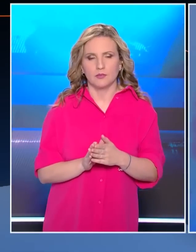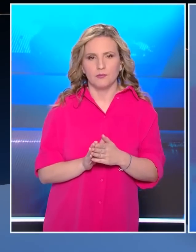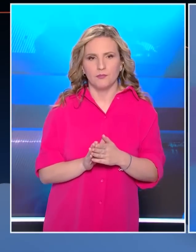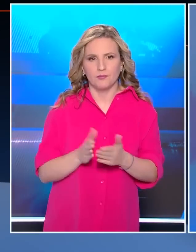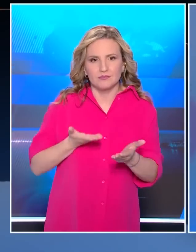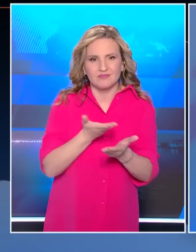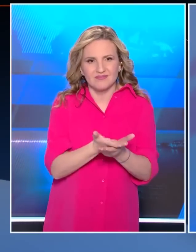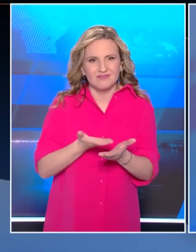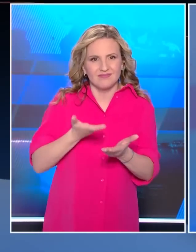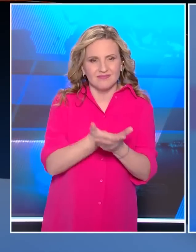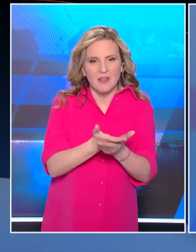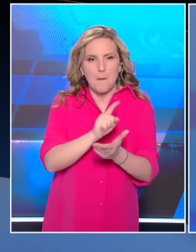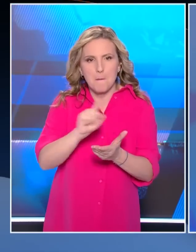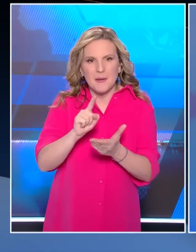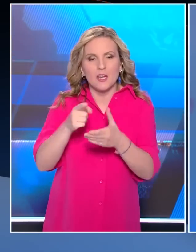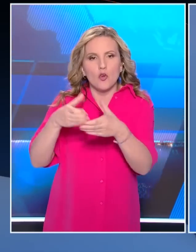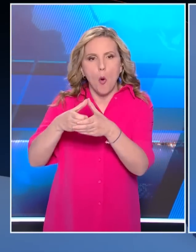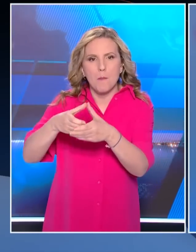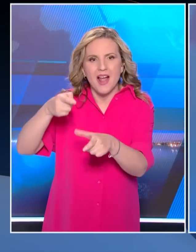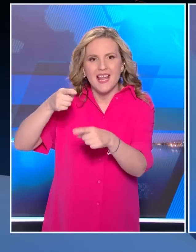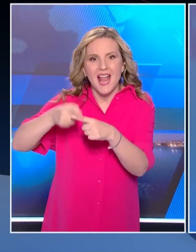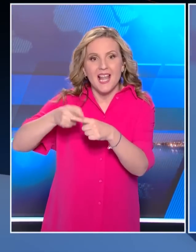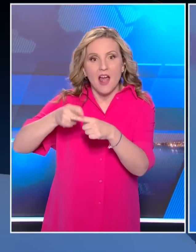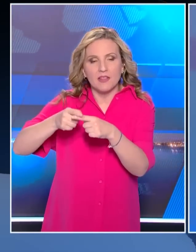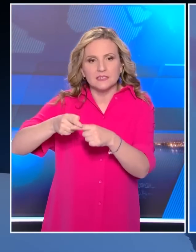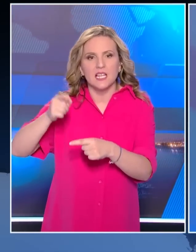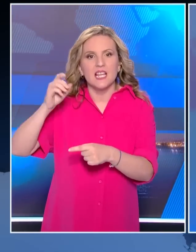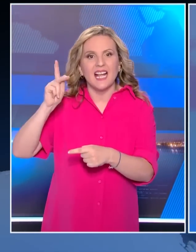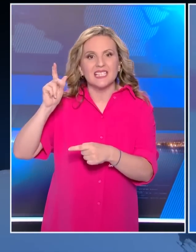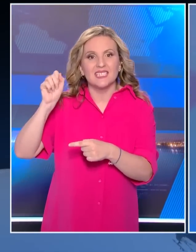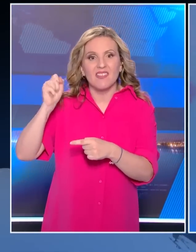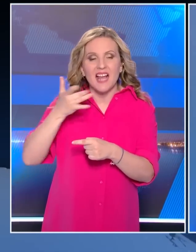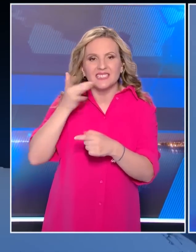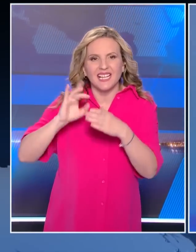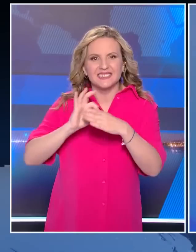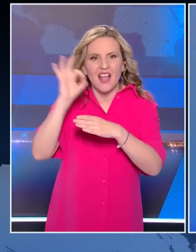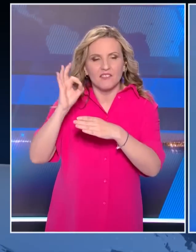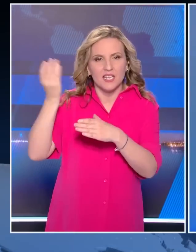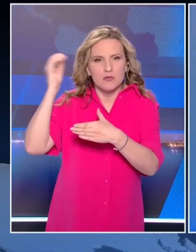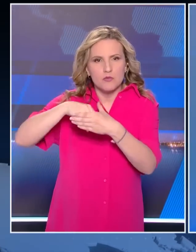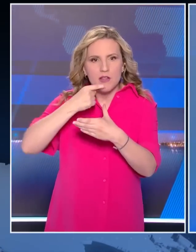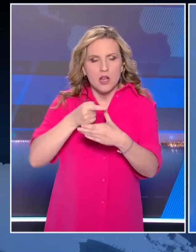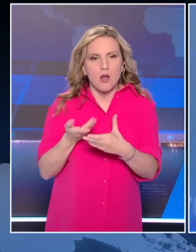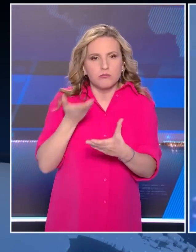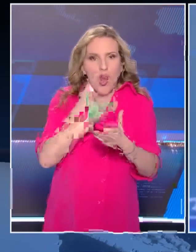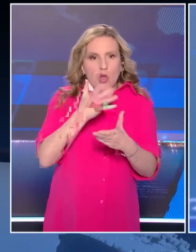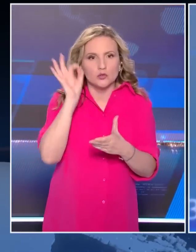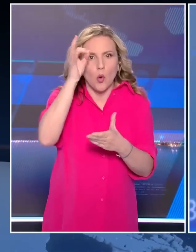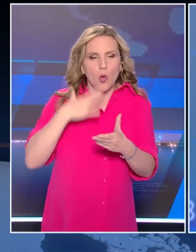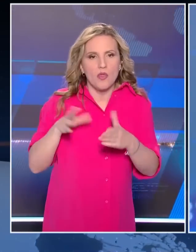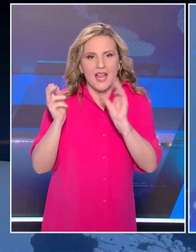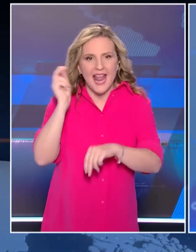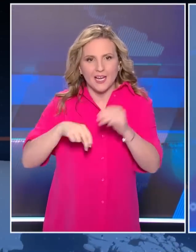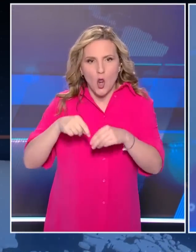Υπομνήματα κατά τη συμμετοχή του κόμματος του Ηλία Κασιδιάρη στις εκλογές, κατέθεσαν Νέα Δημοκρατία και ΠΑΣΟΚ εν ώψη της συνεδρίασης στον Άριο